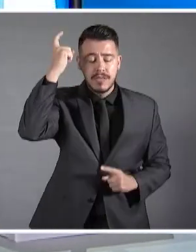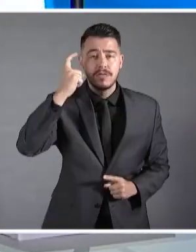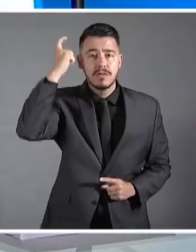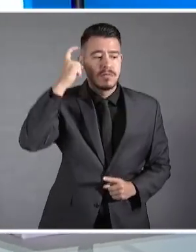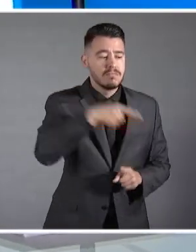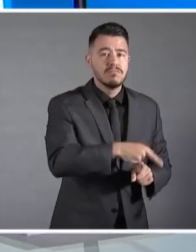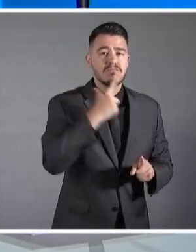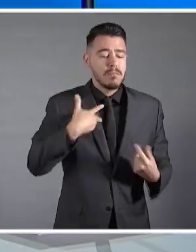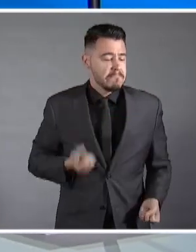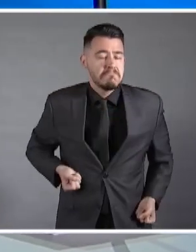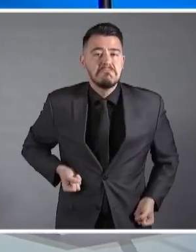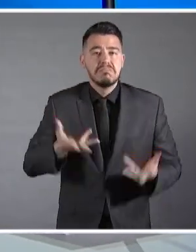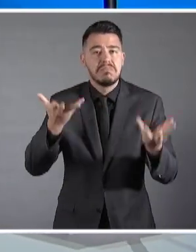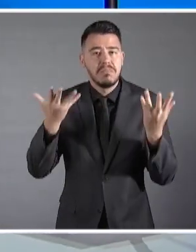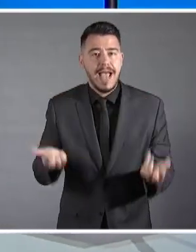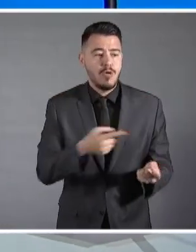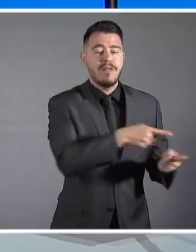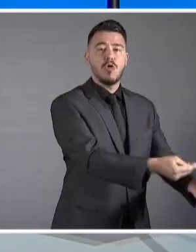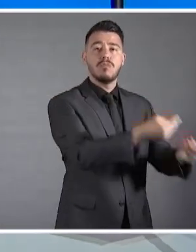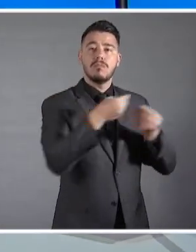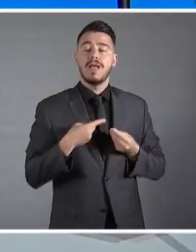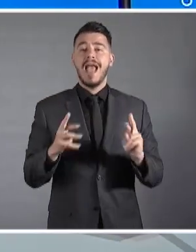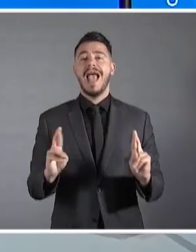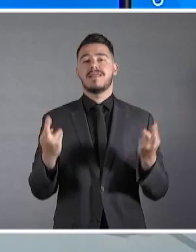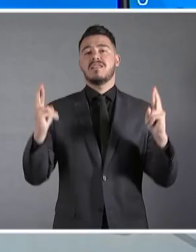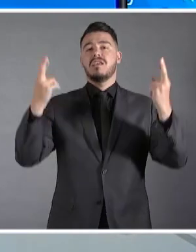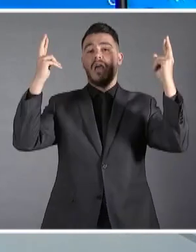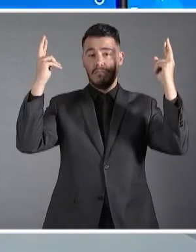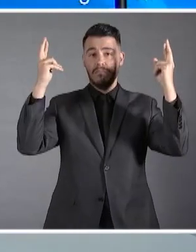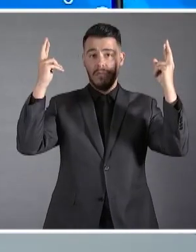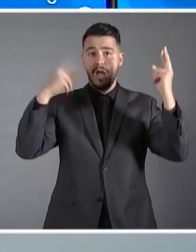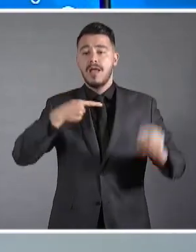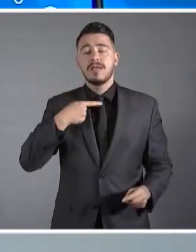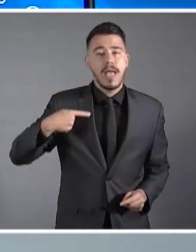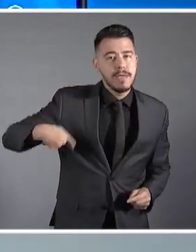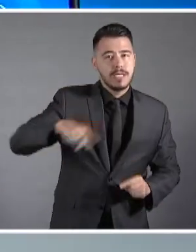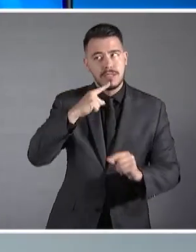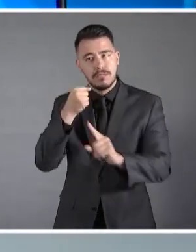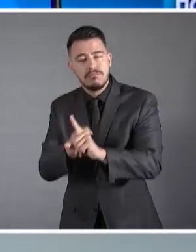δίνουν ενέργεια και προοπτική στο χρέος και τον αγώνα όλων μας.